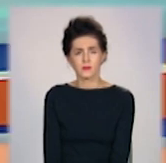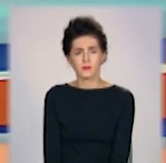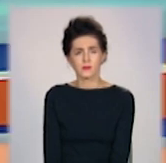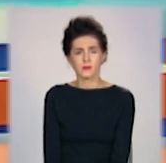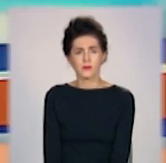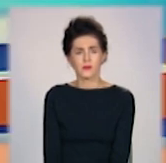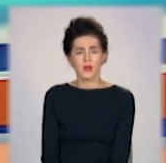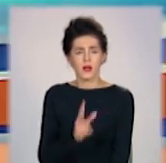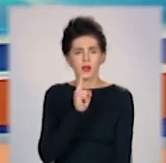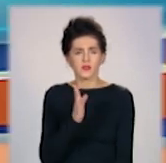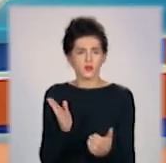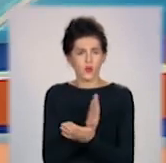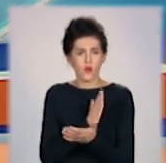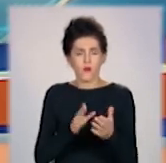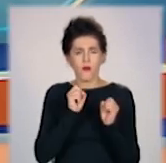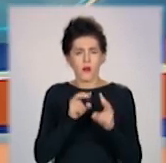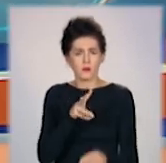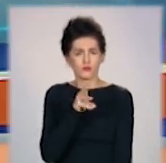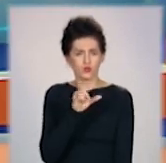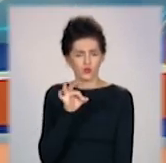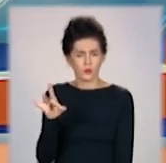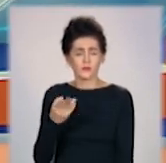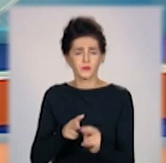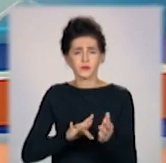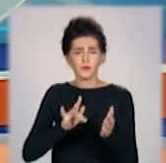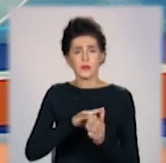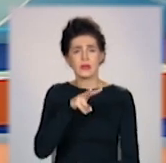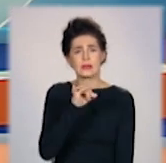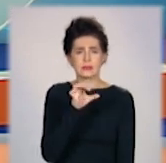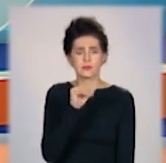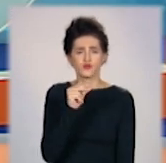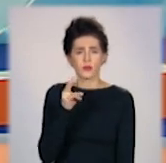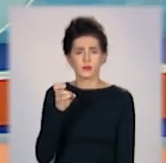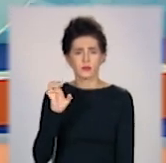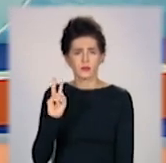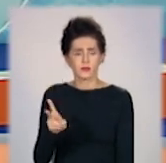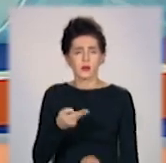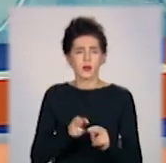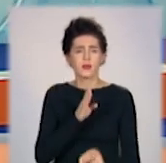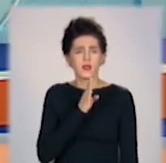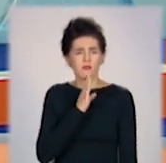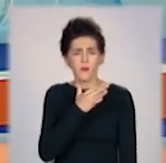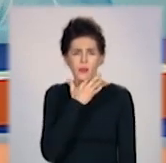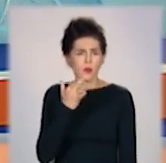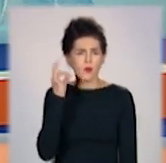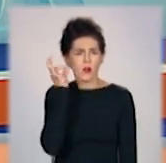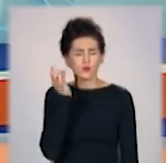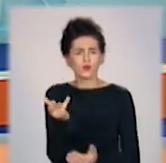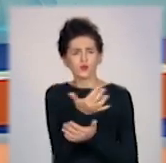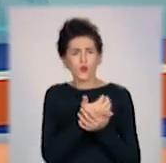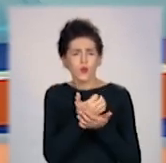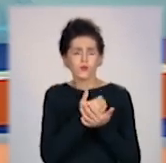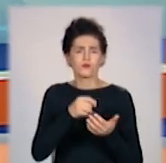Квартира – наче звалище. В Лисичанську знайшли помешкання Плюшкіної. Жінка кілька років збирає сміття.